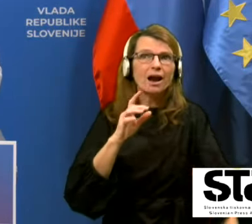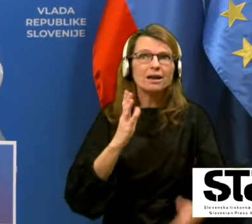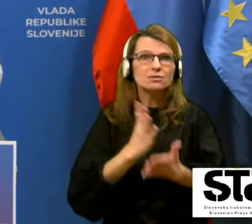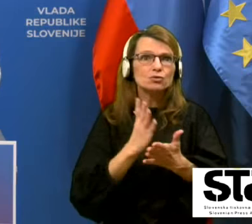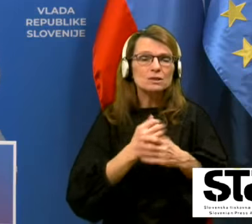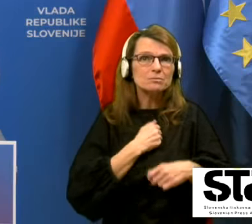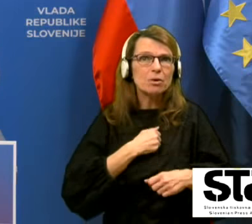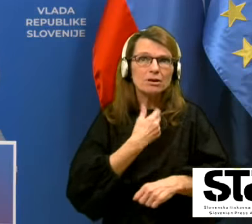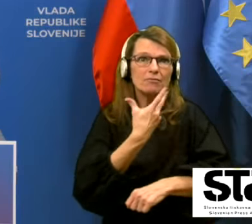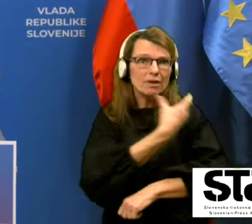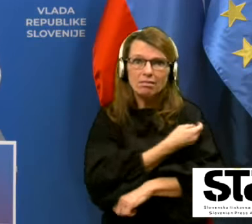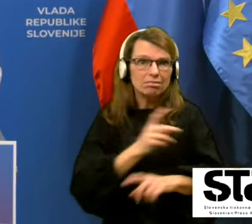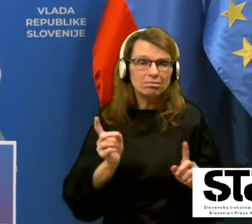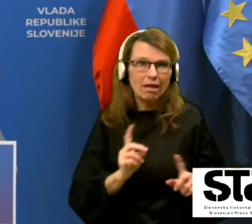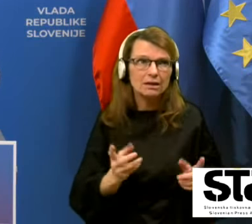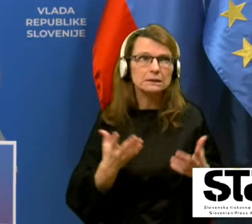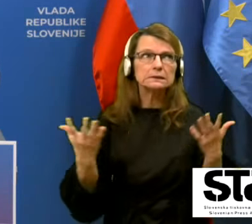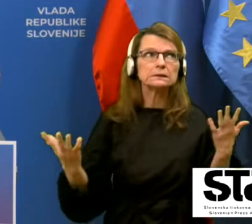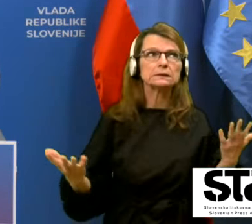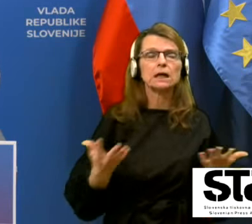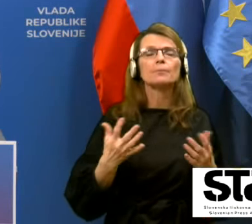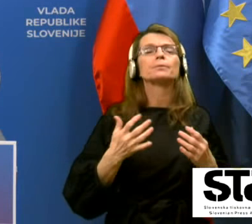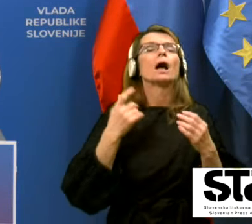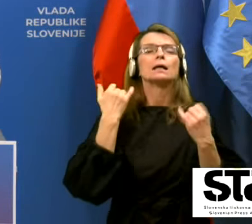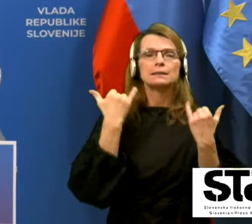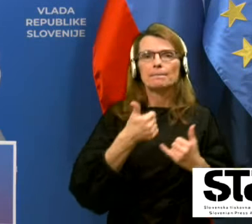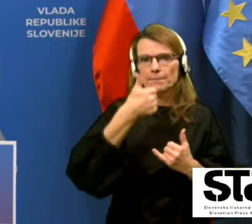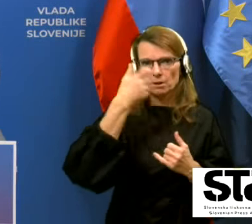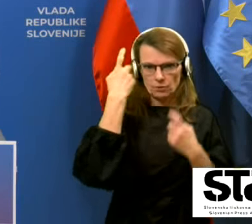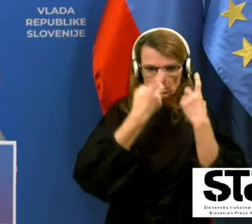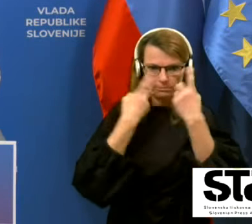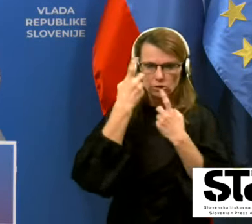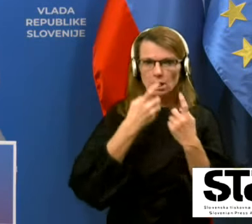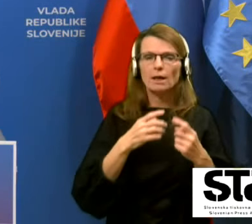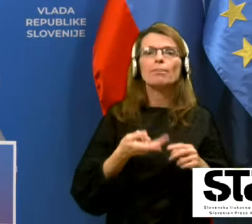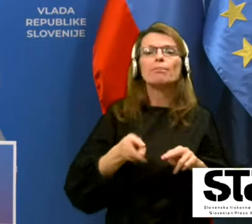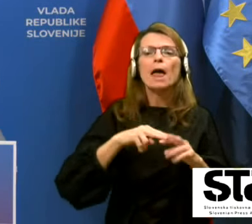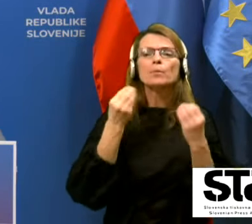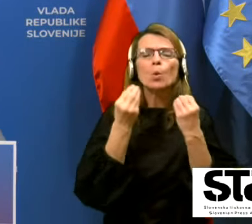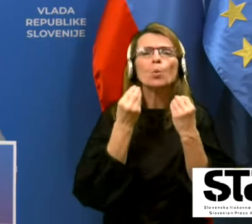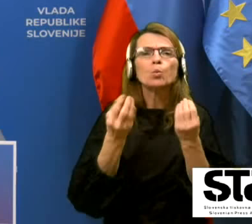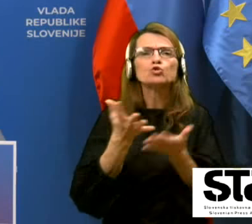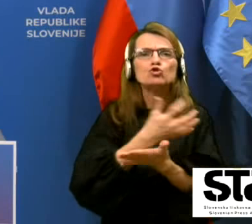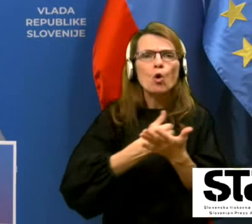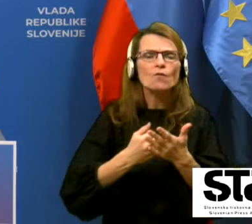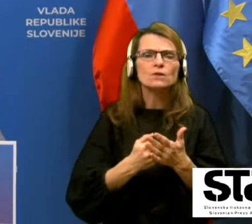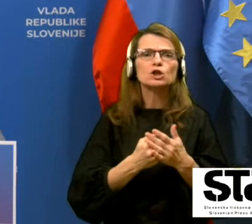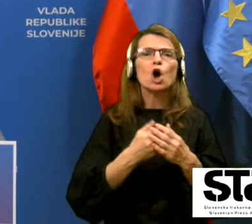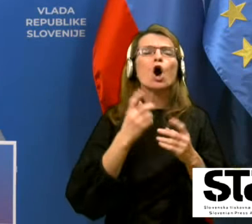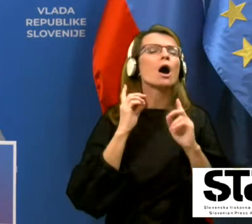in moramo uporabiti ga čim na bolj učinkovit način, če ne bi se ceplj vse v dosoju takoj.